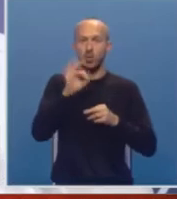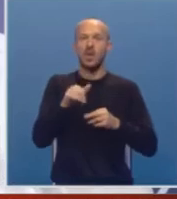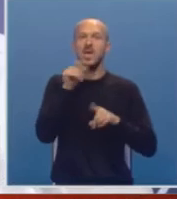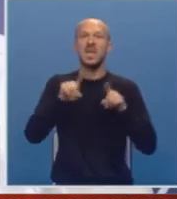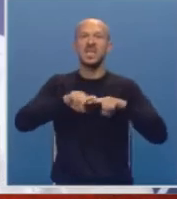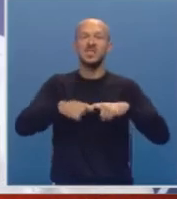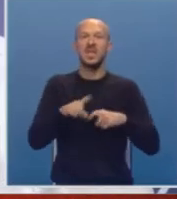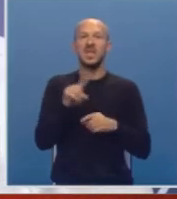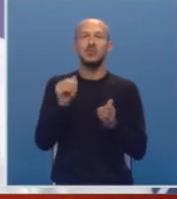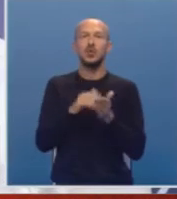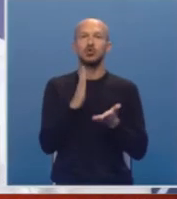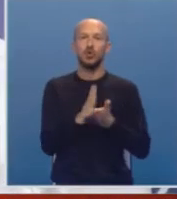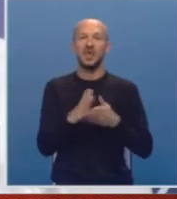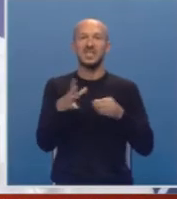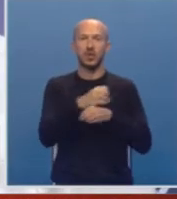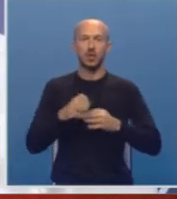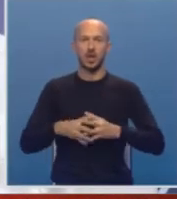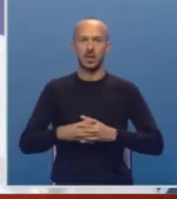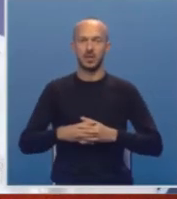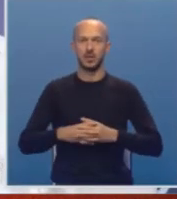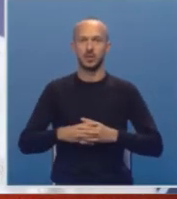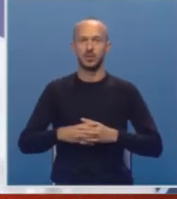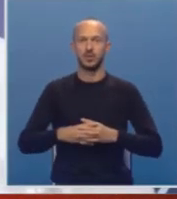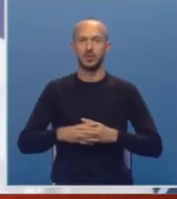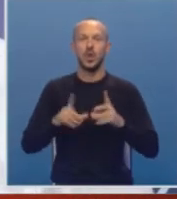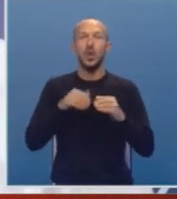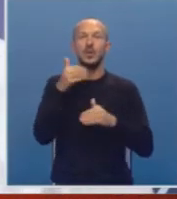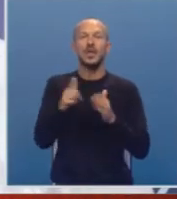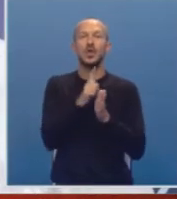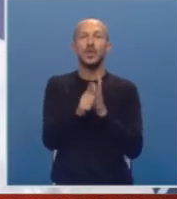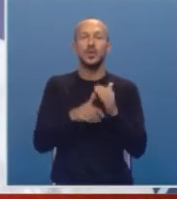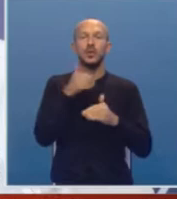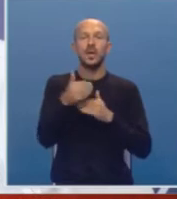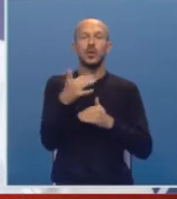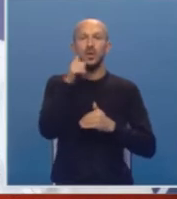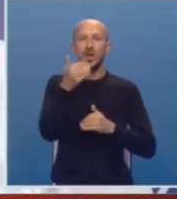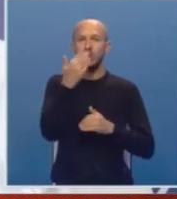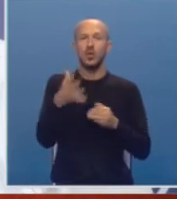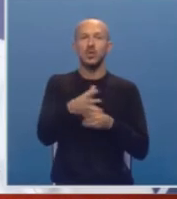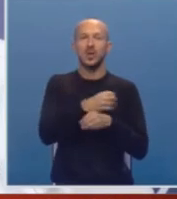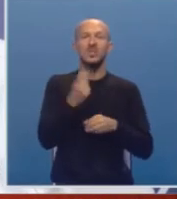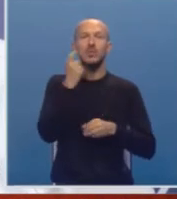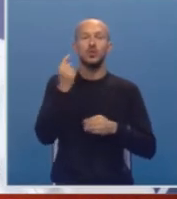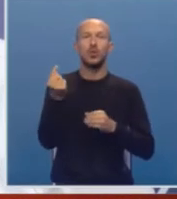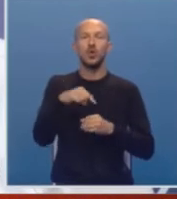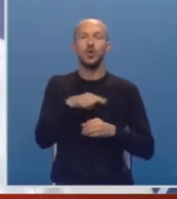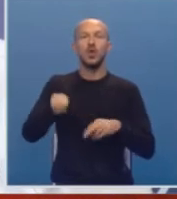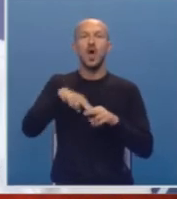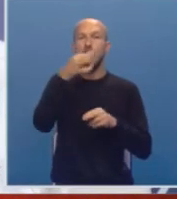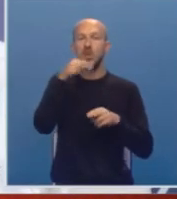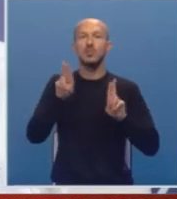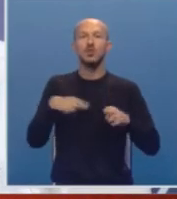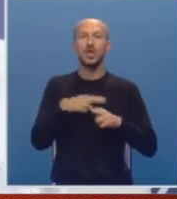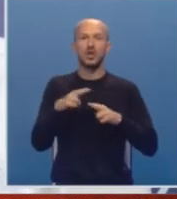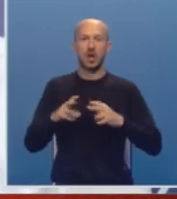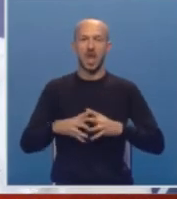neke stvari nismo još uvijek završili. U narednom periodu, narednih nekoliko dana ćemo iskoristiti da pokušamo doći do najboljih mogućih